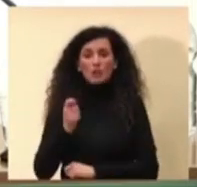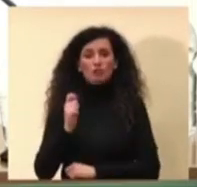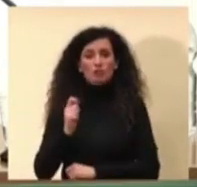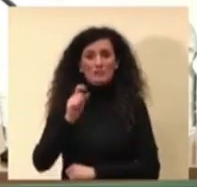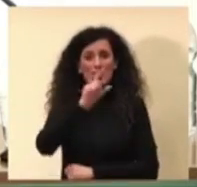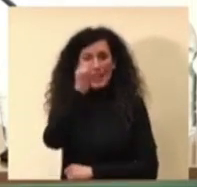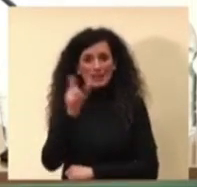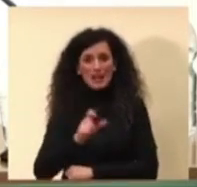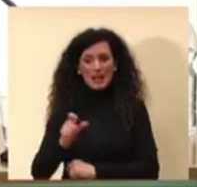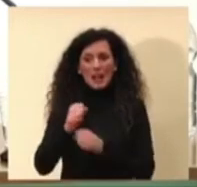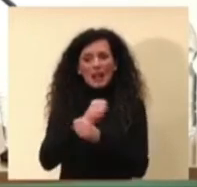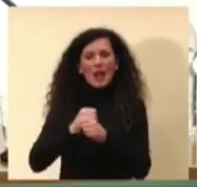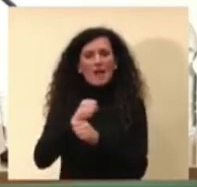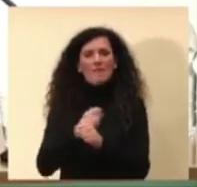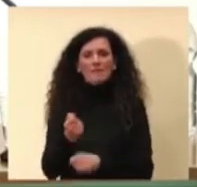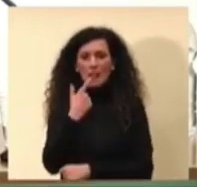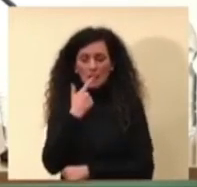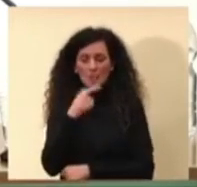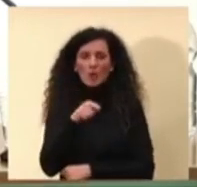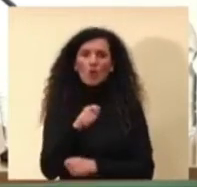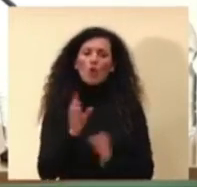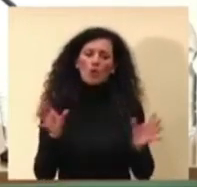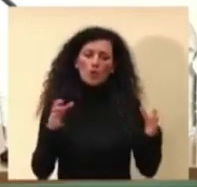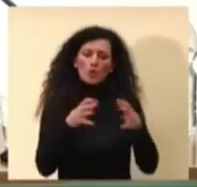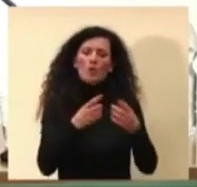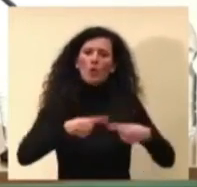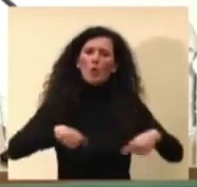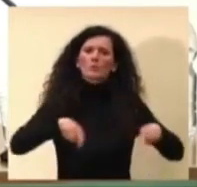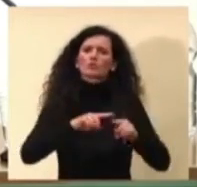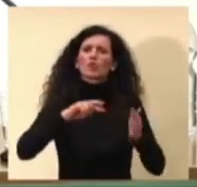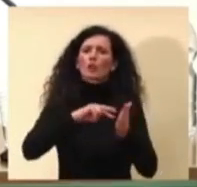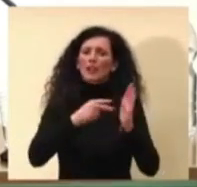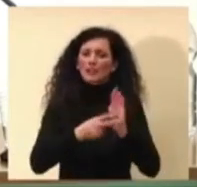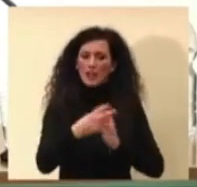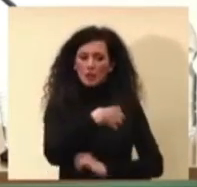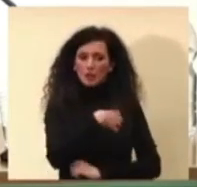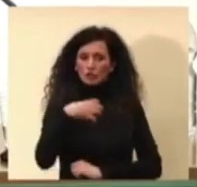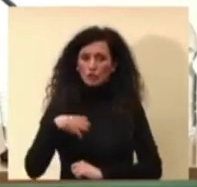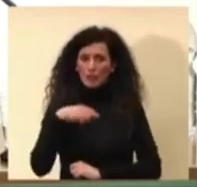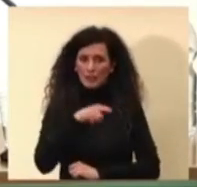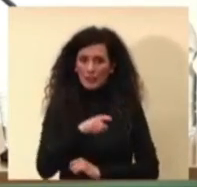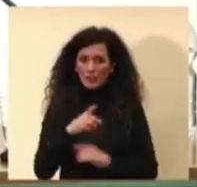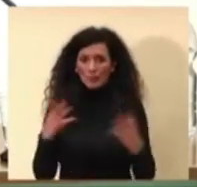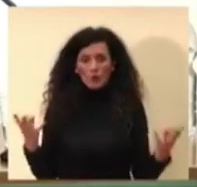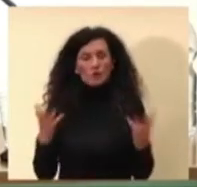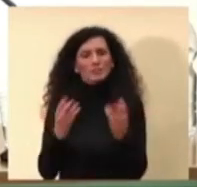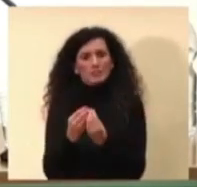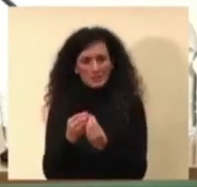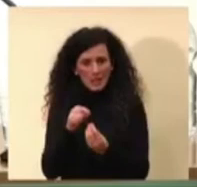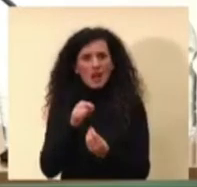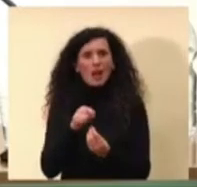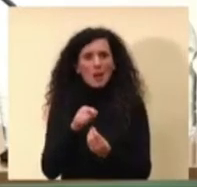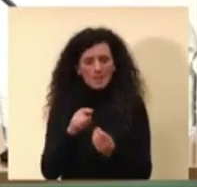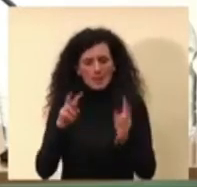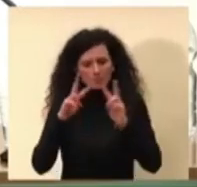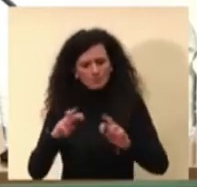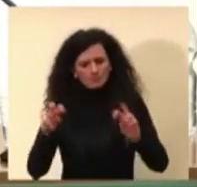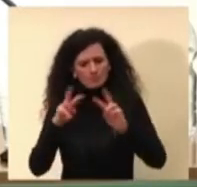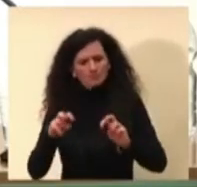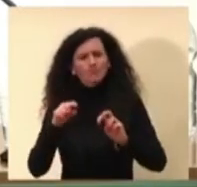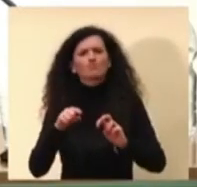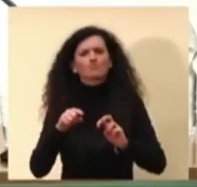particolare della Commissione Tecnico Scientifica, peraltro in linea anche con una